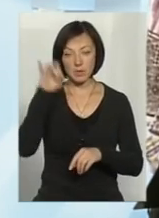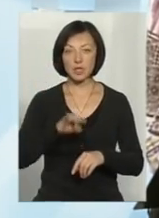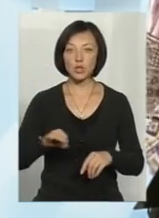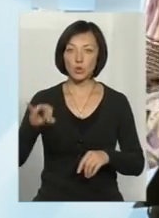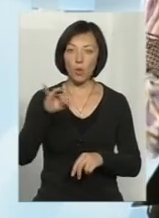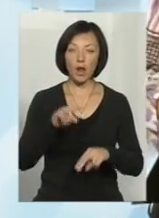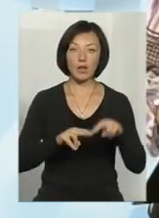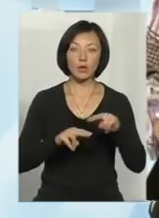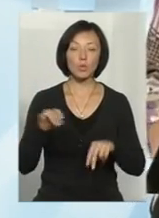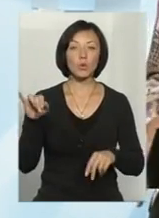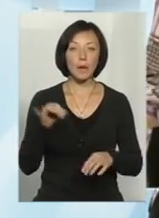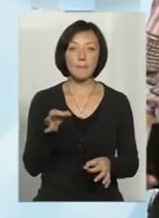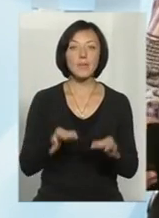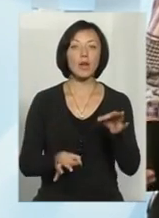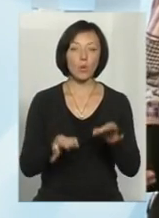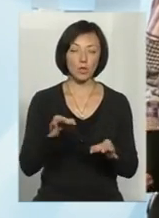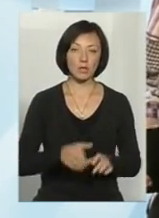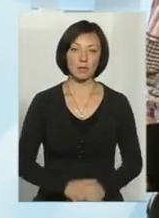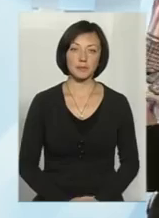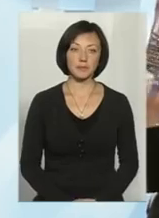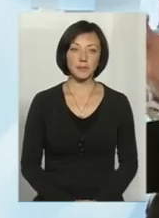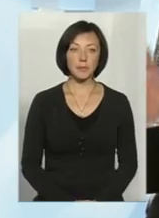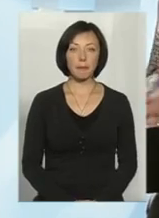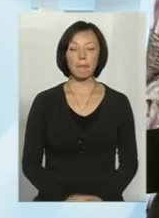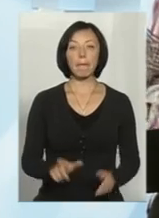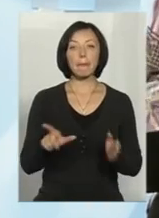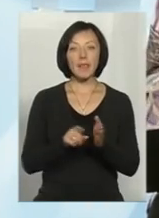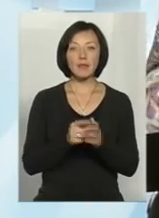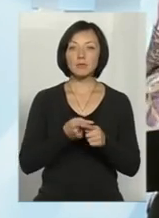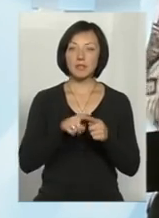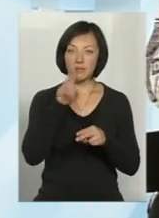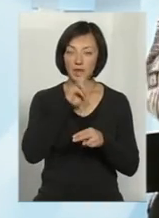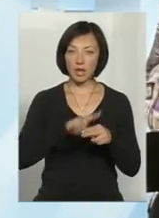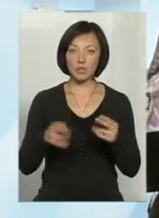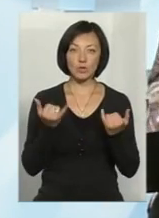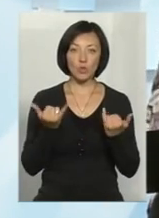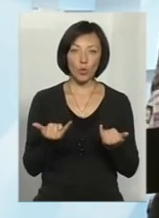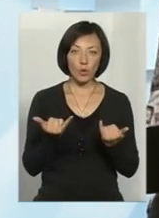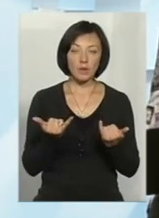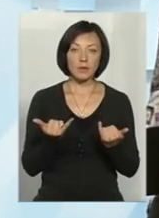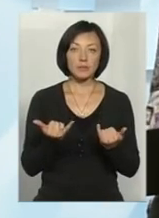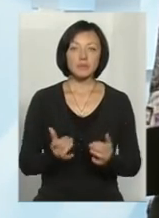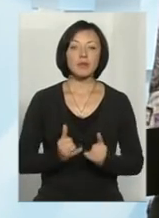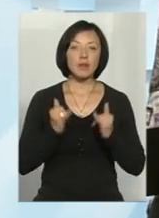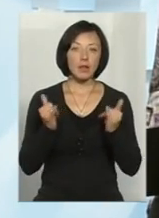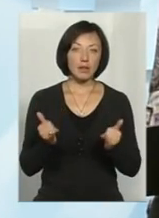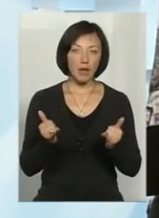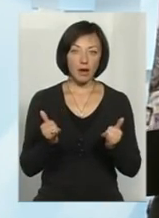архітектури і природна. Разом з тим, вона втрачена на сьогодні, ну, принаймні, для,